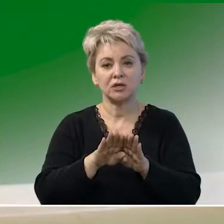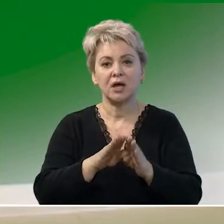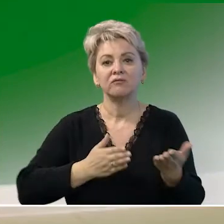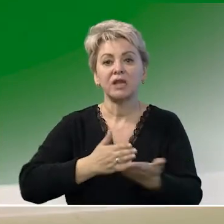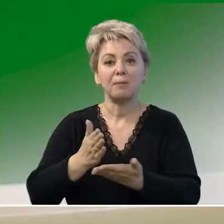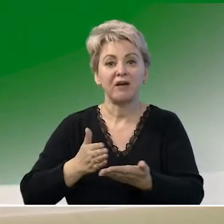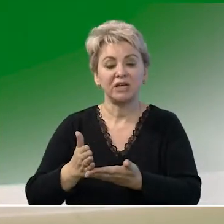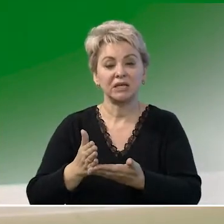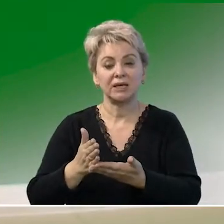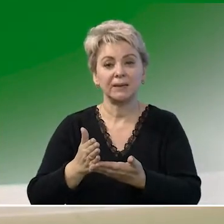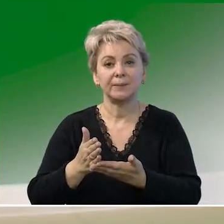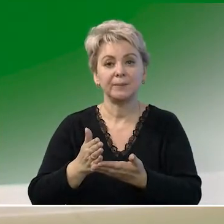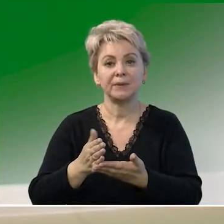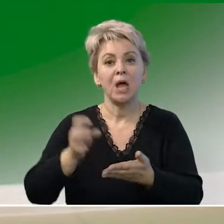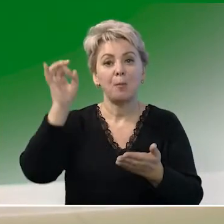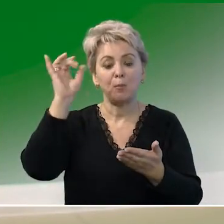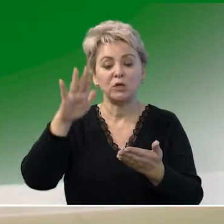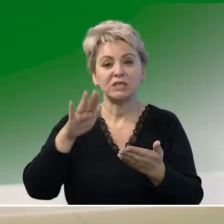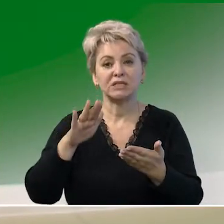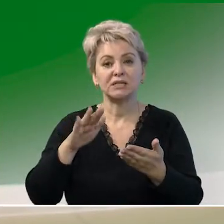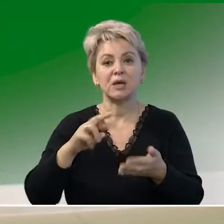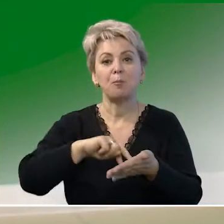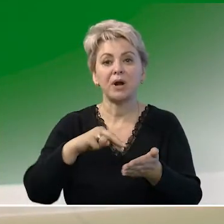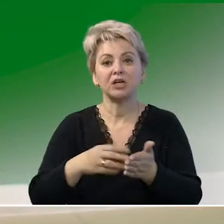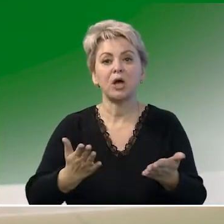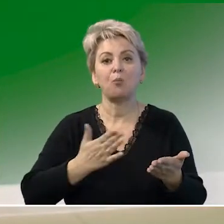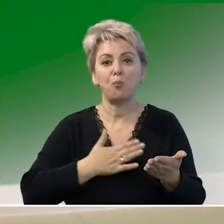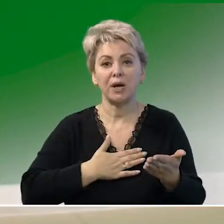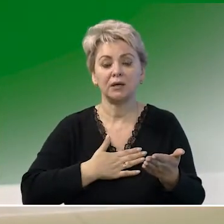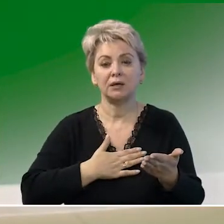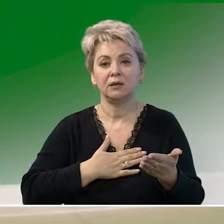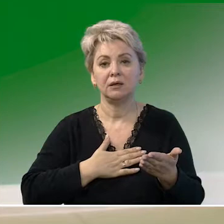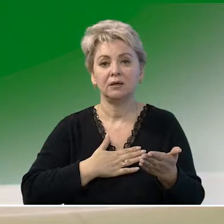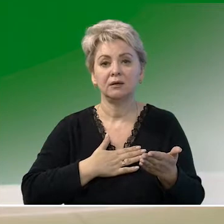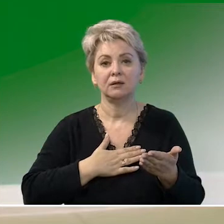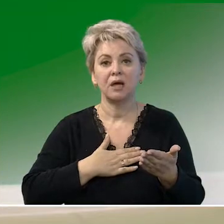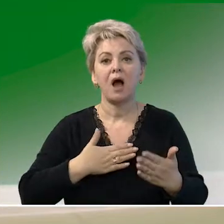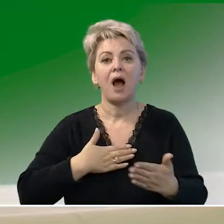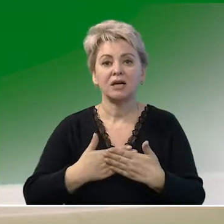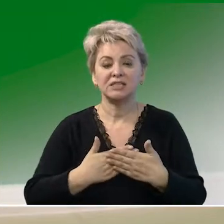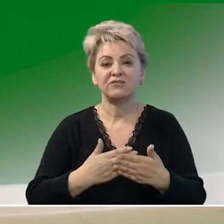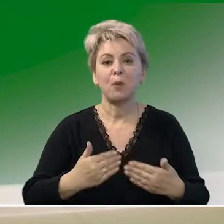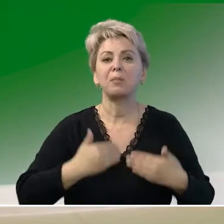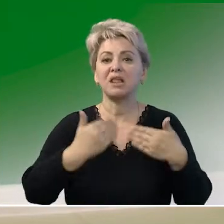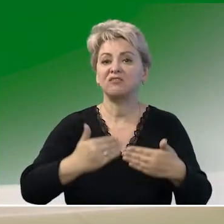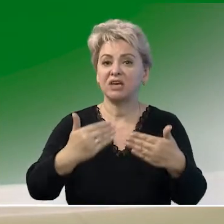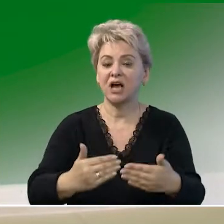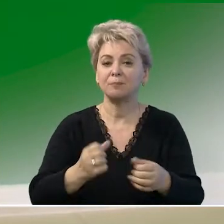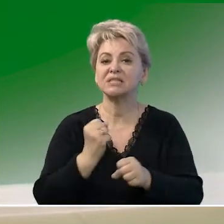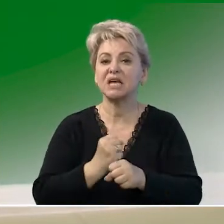направлении популяризации проекта мы активно продвигаем